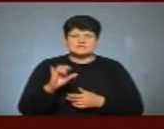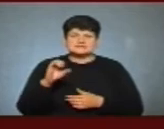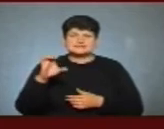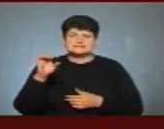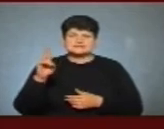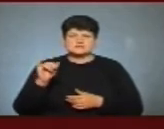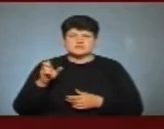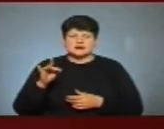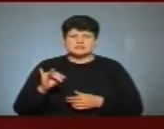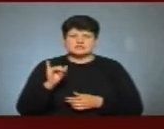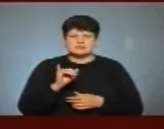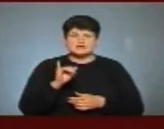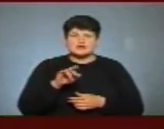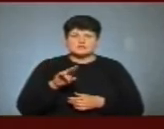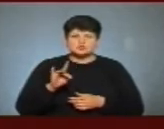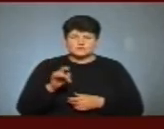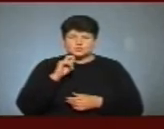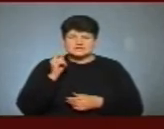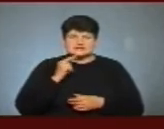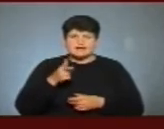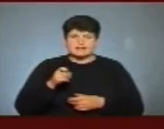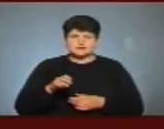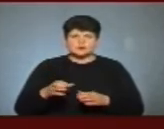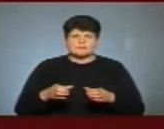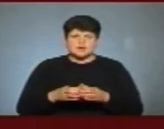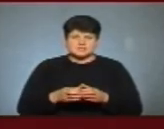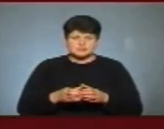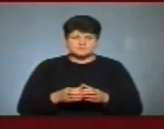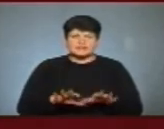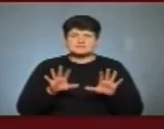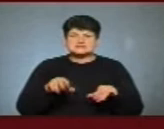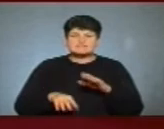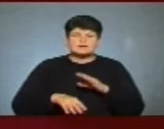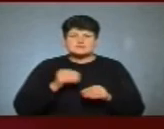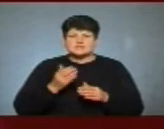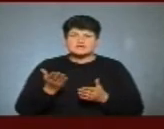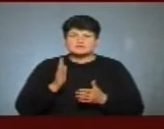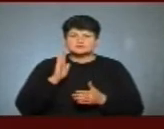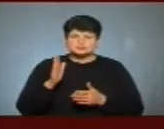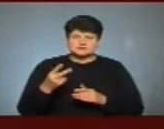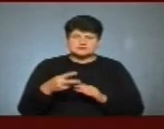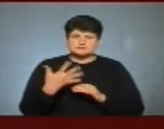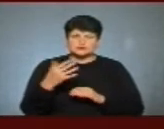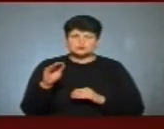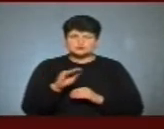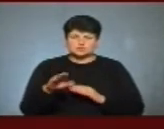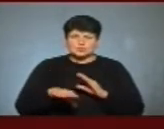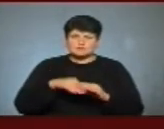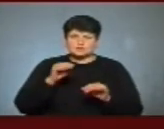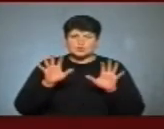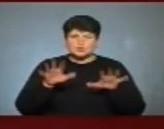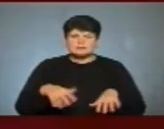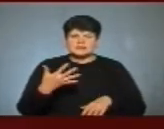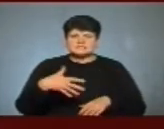та Ірина Яремчук від «Української галицької партії». Нагадаю на місцевих виборах, які мають відбутися 25 жовтня, обиратимуть голів